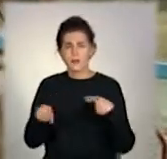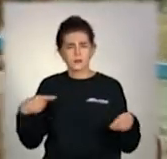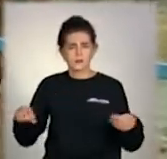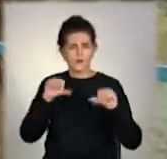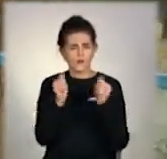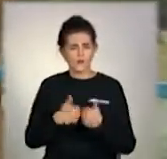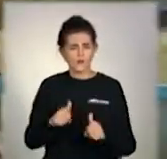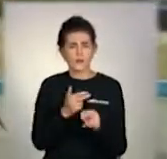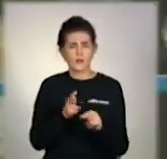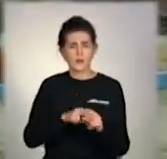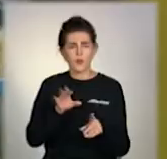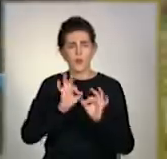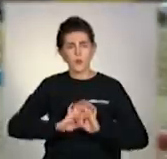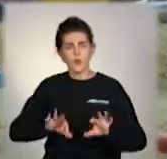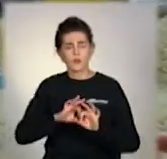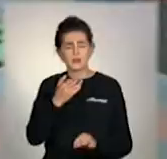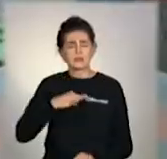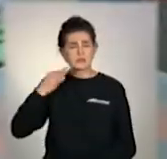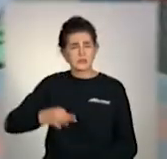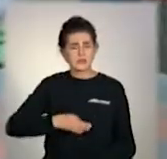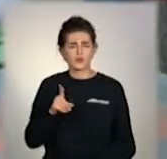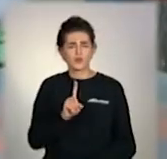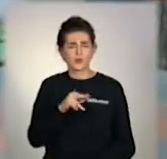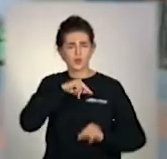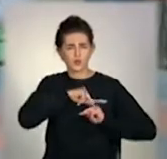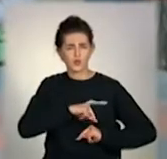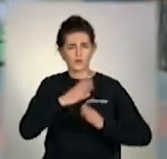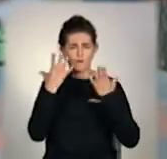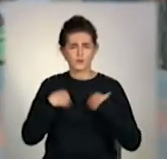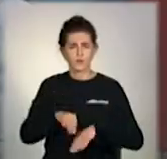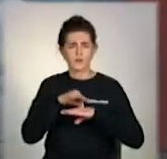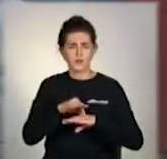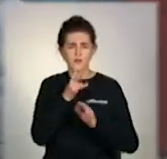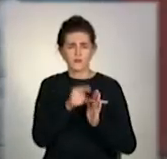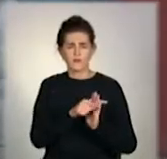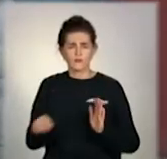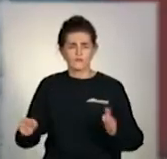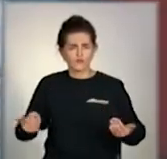-різному. Синові, пояснює Юлія, доведеться працювати над цілом протягом життя.